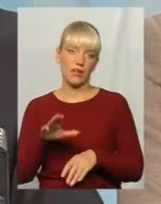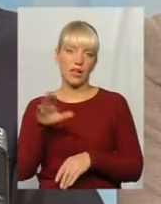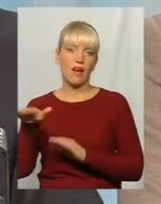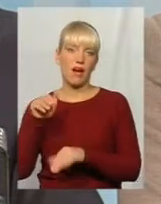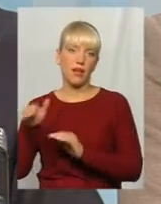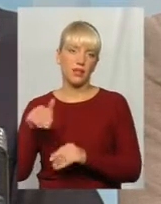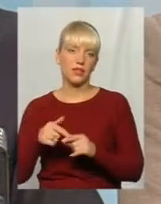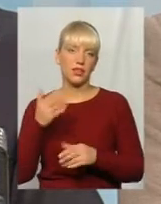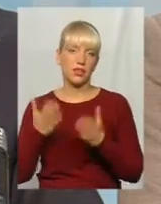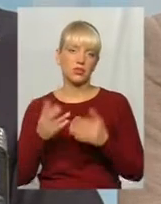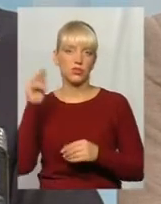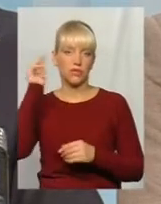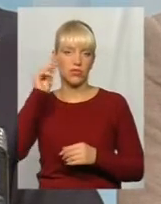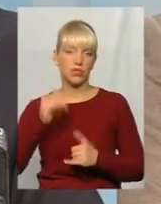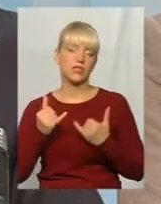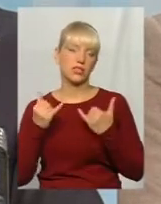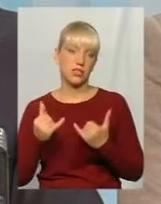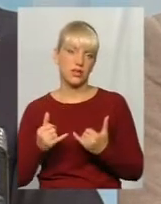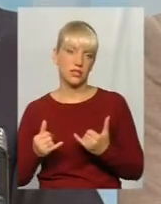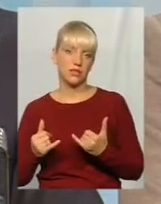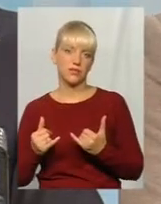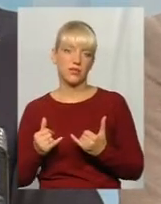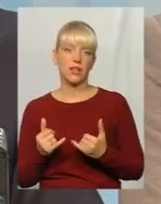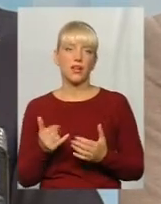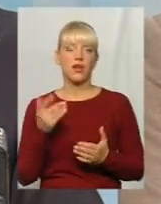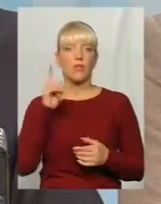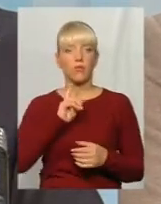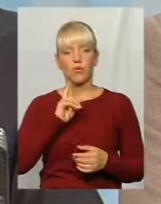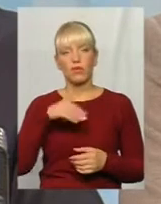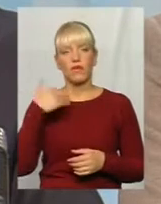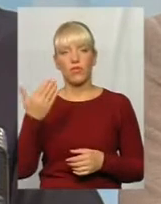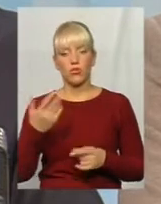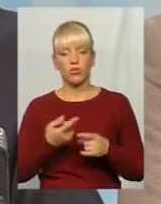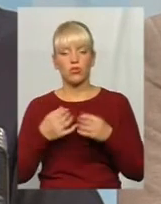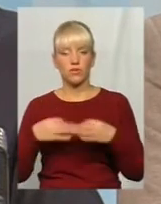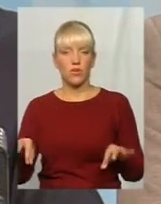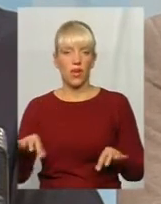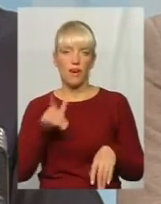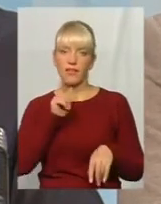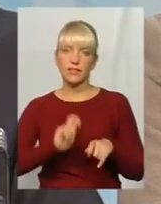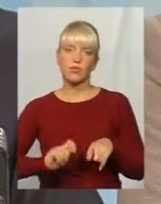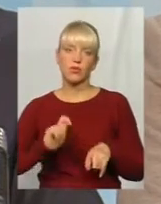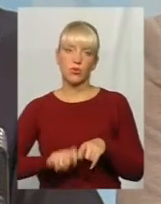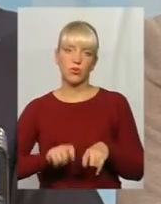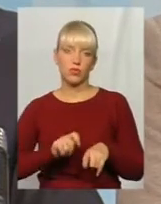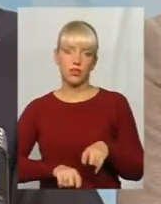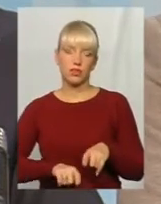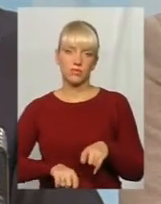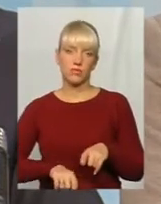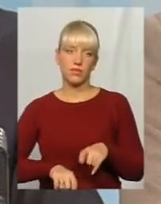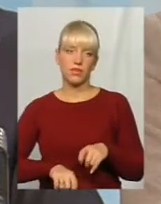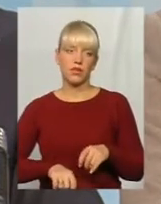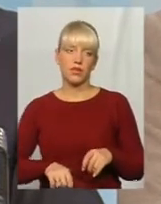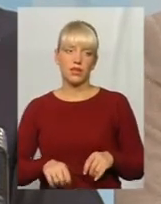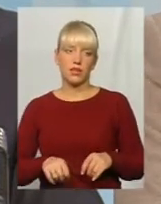І, ну, якщо навчитись це зараз, поки воно дозволяє експериментувати, ну, скажімо так, хоча це